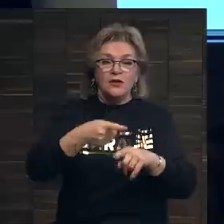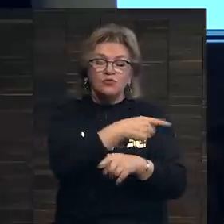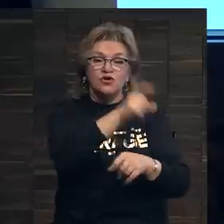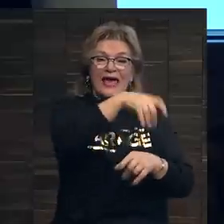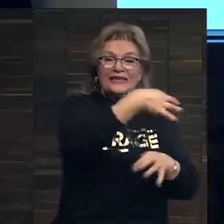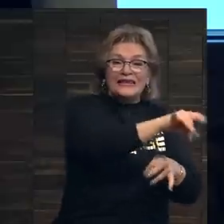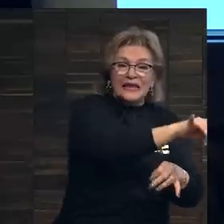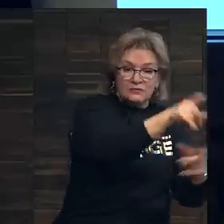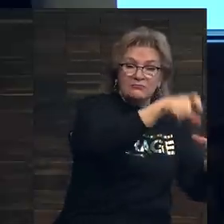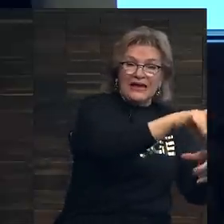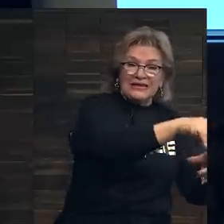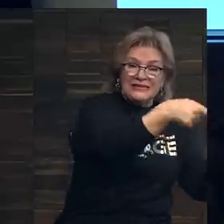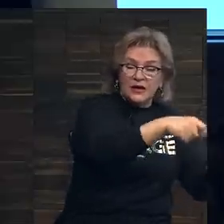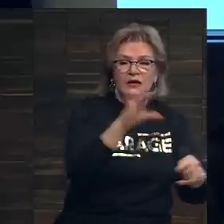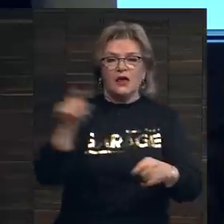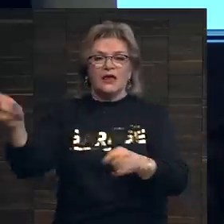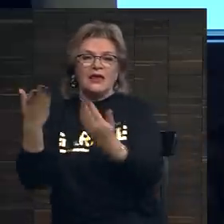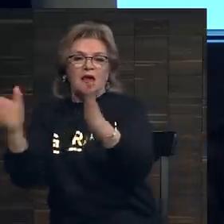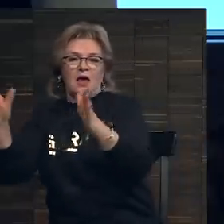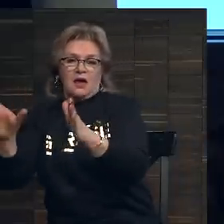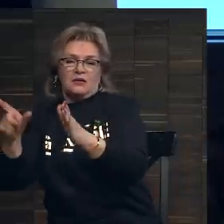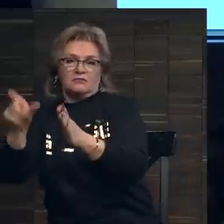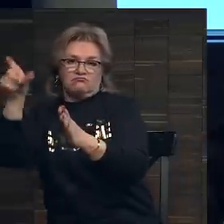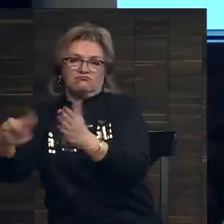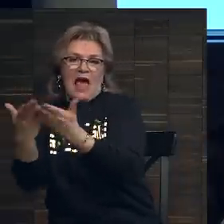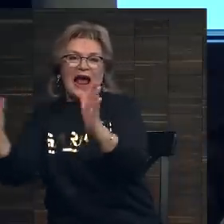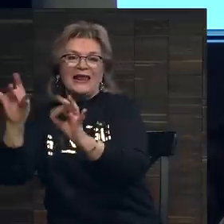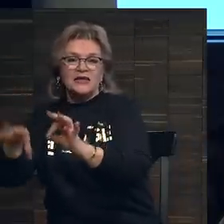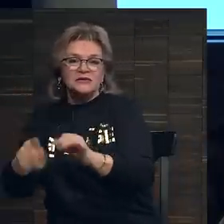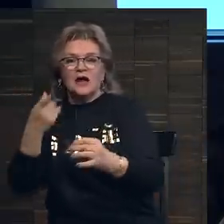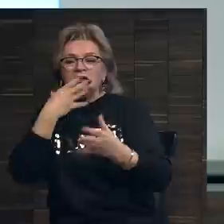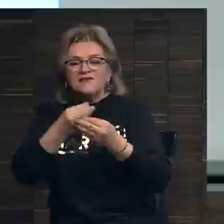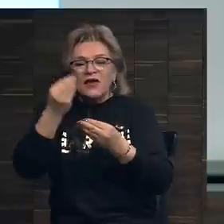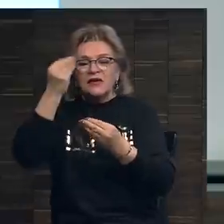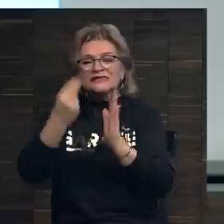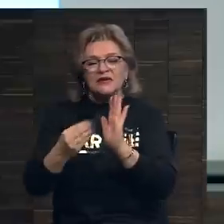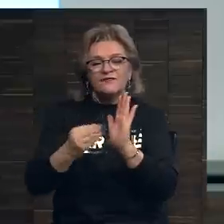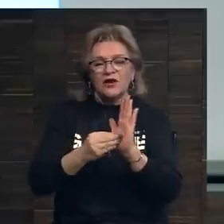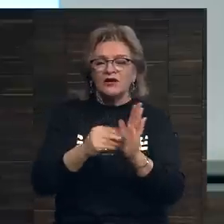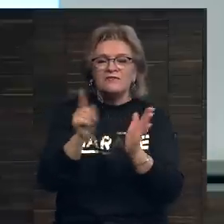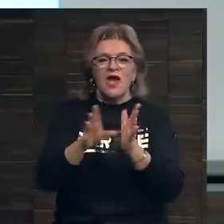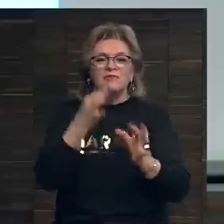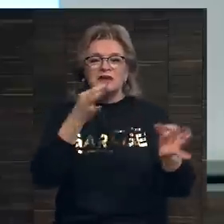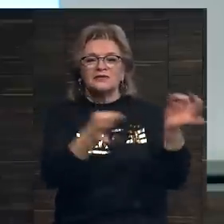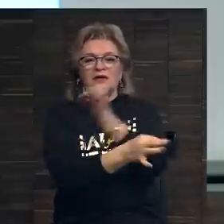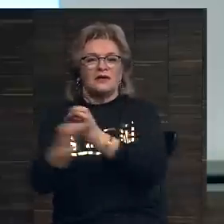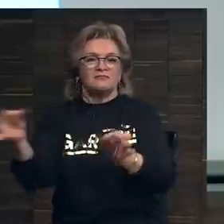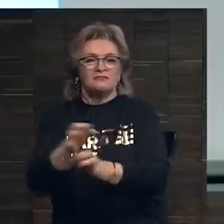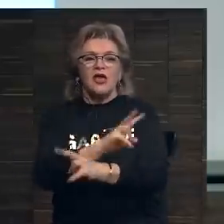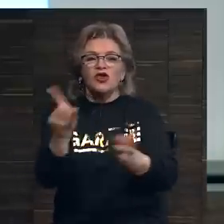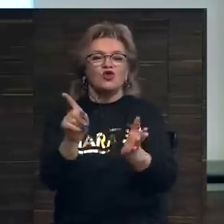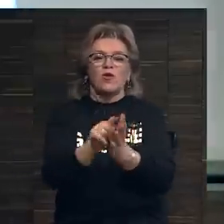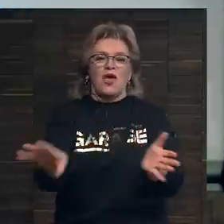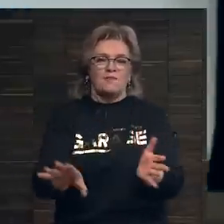что дилеры и галеристы могут не сообщать свои сведения, свои цифры. Здесь нет регуляции, никто не